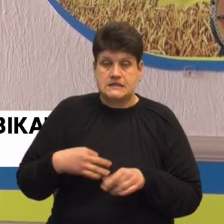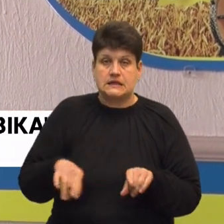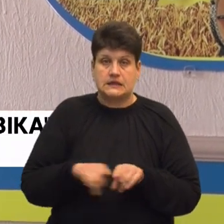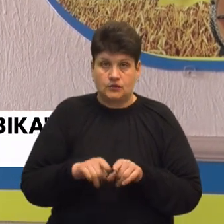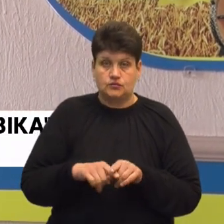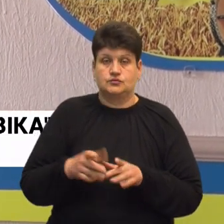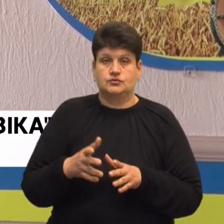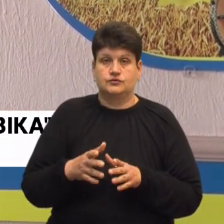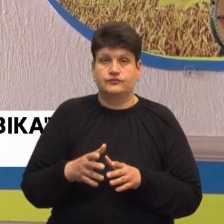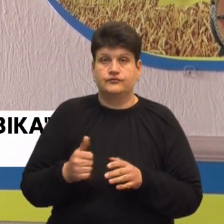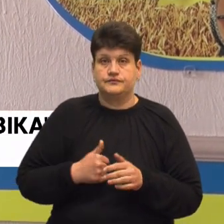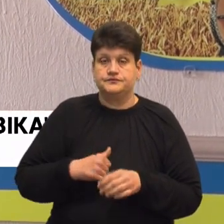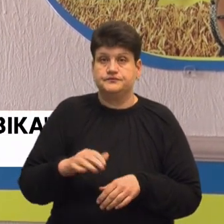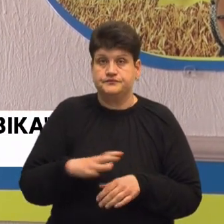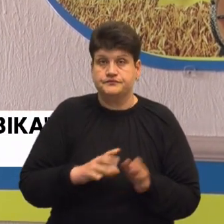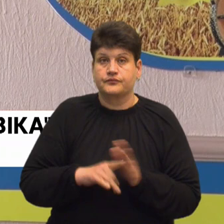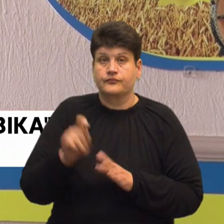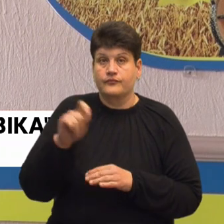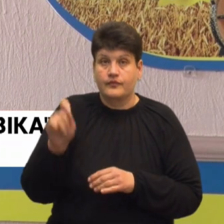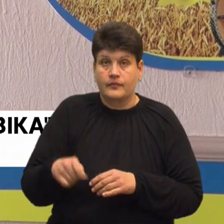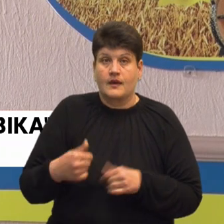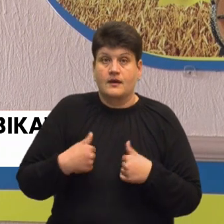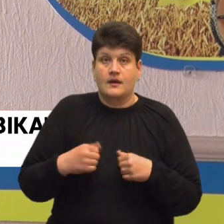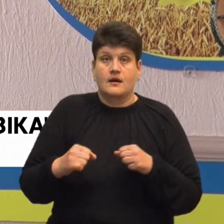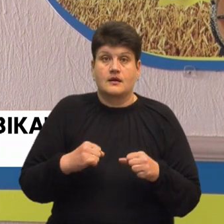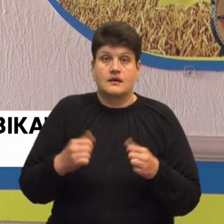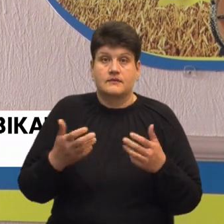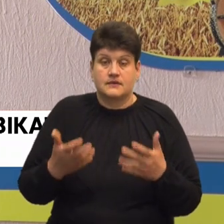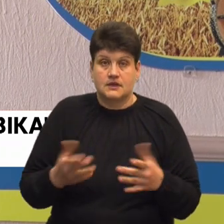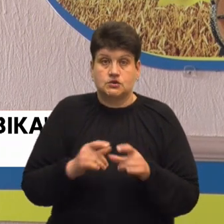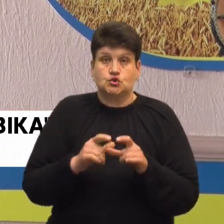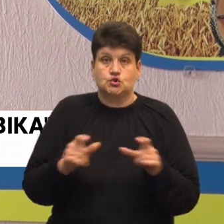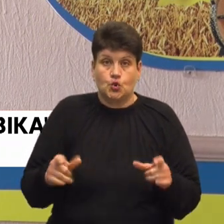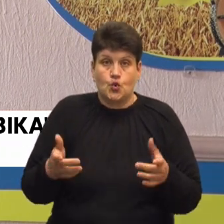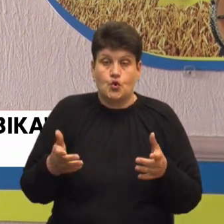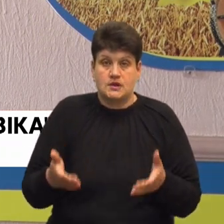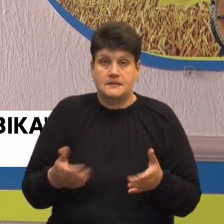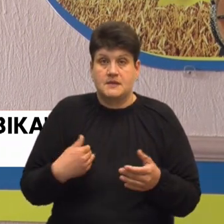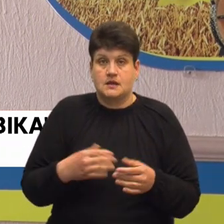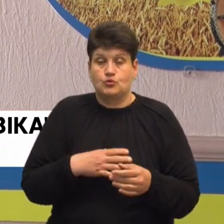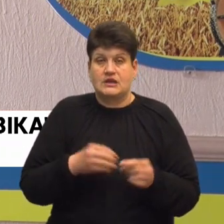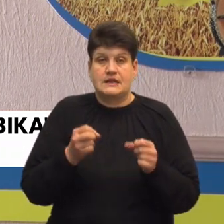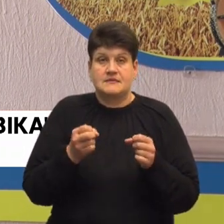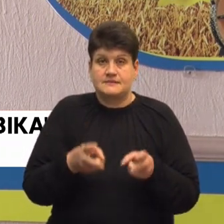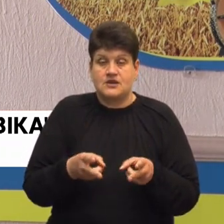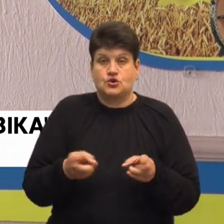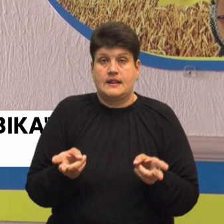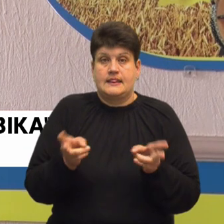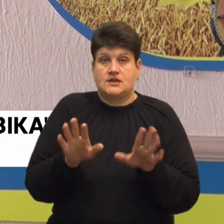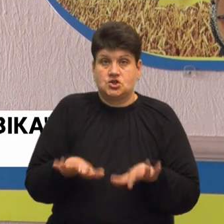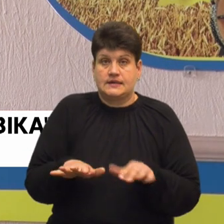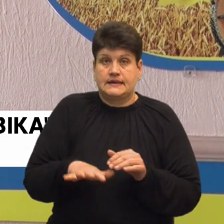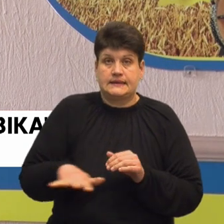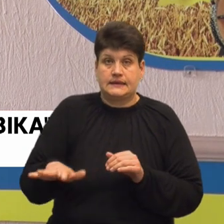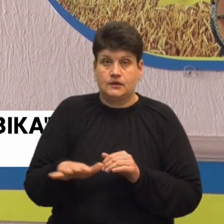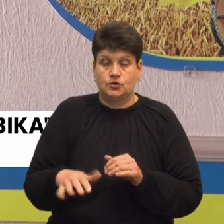війни, то я керівник плюс школи і мені було небезпечно залишатися на окупованій території,